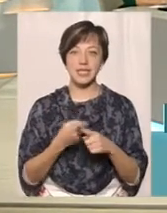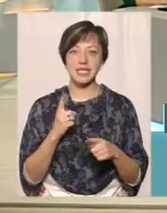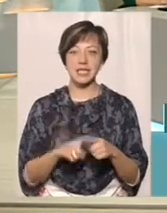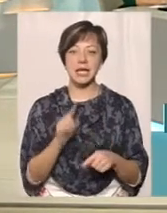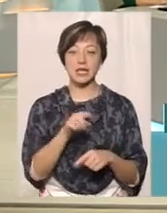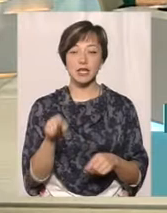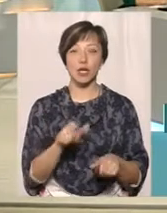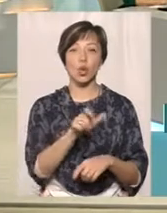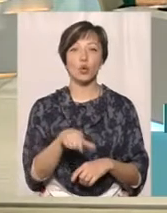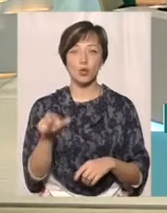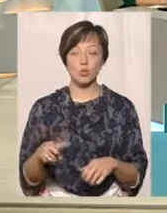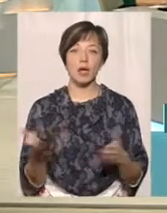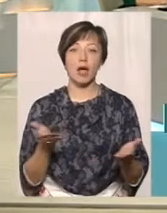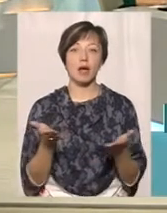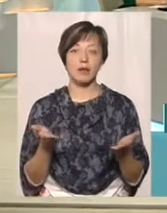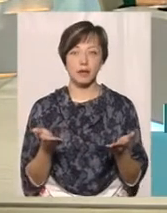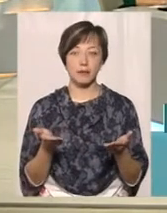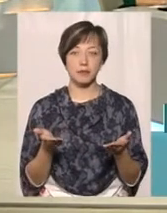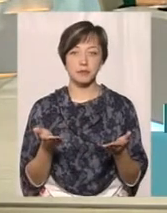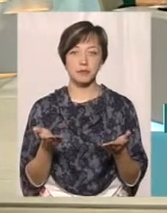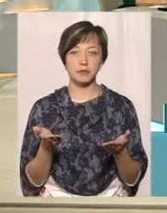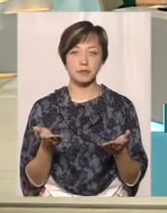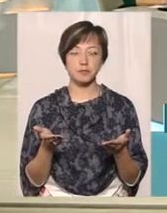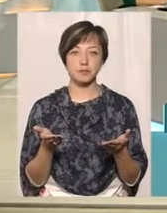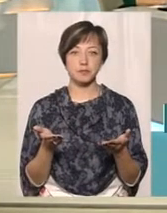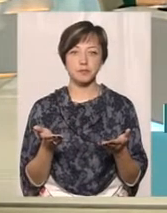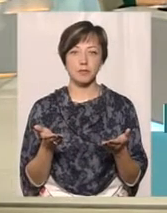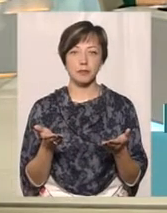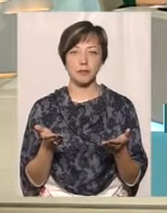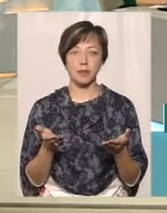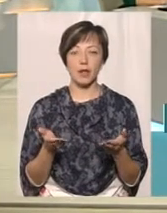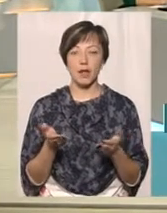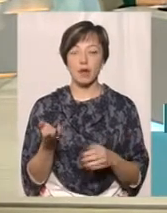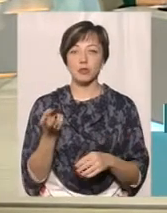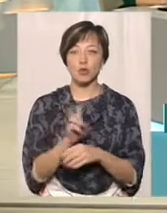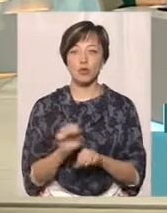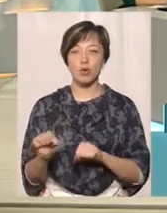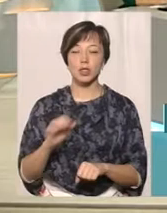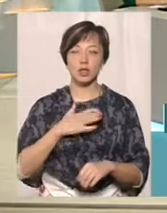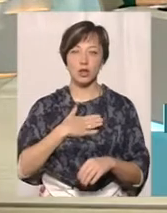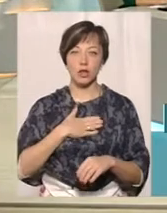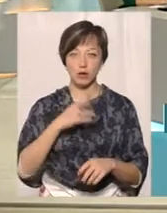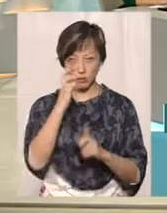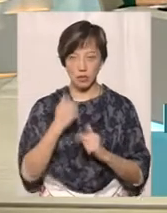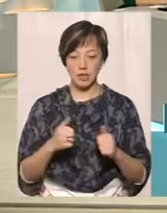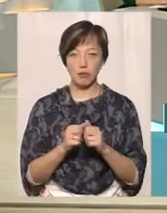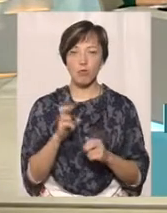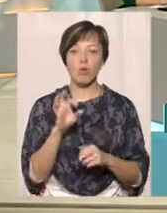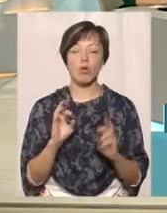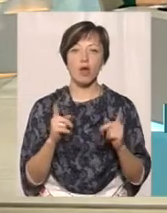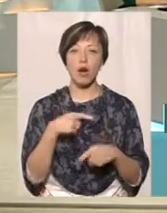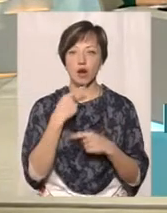ті люди, які пішли боронити нашу землю, бо, як вони кажуть,